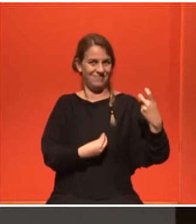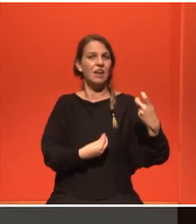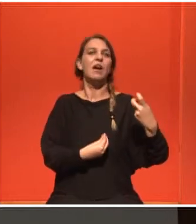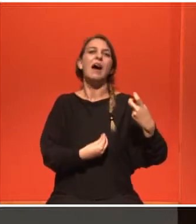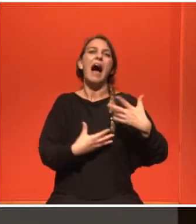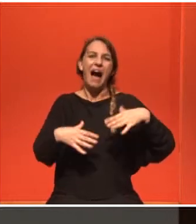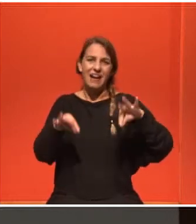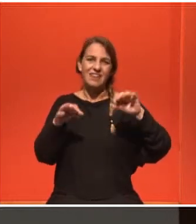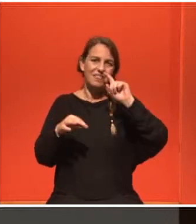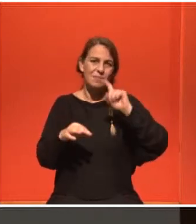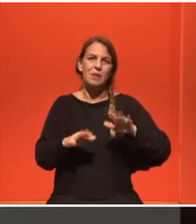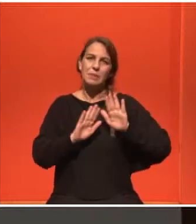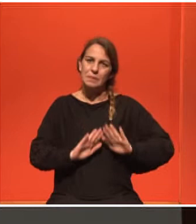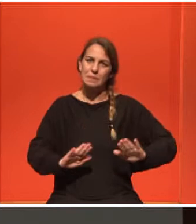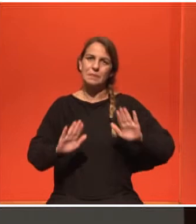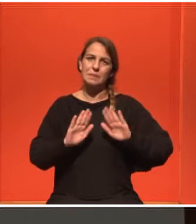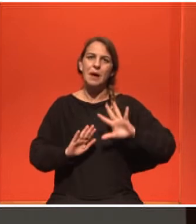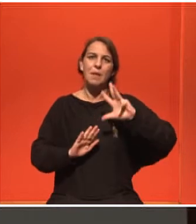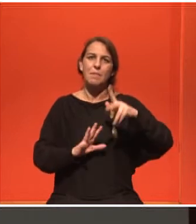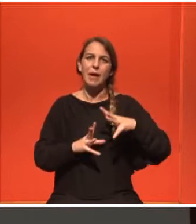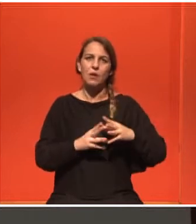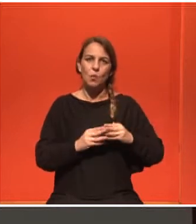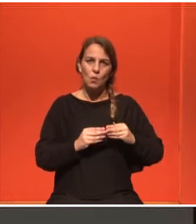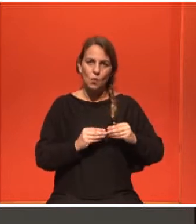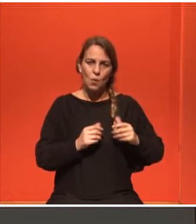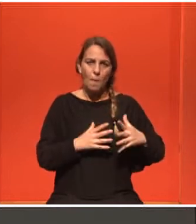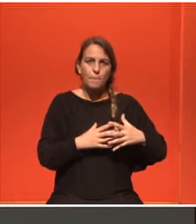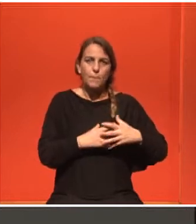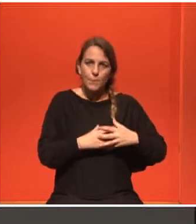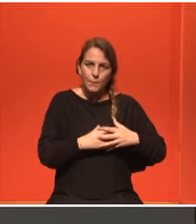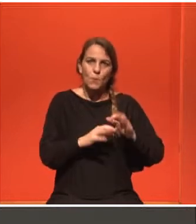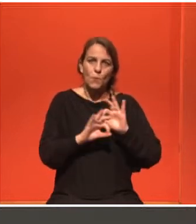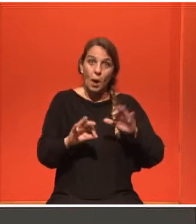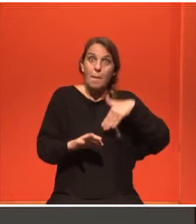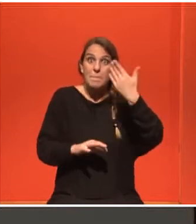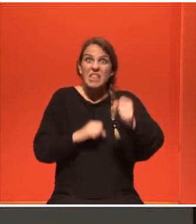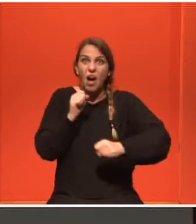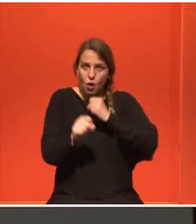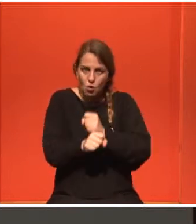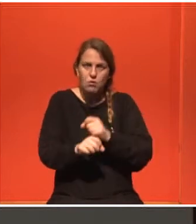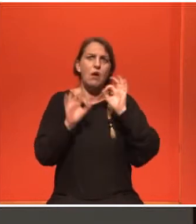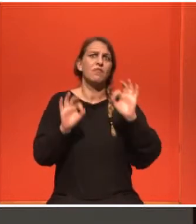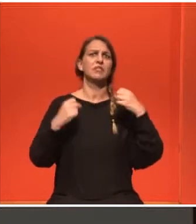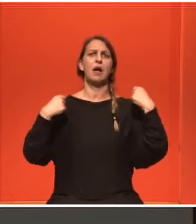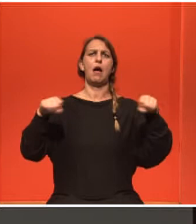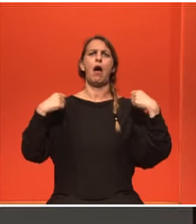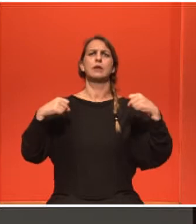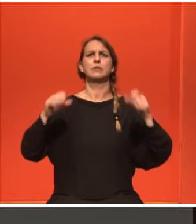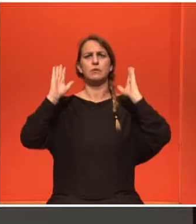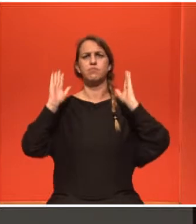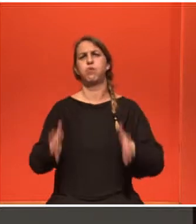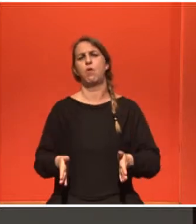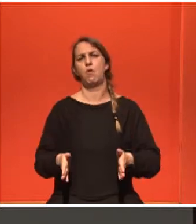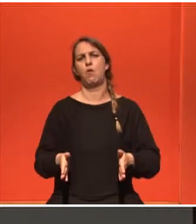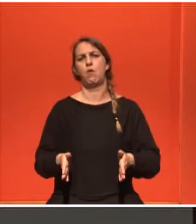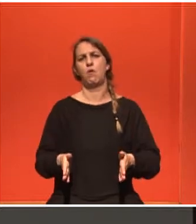ενσωμάτωσης του ενθέματος. Τόσα χρόνια μετά φυσικά και μπορεί να κάνει άσκηση η κυρία με τον κανόνα που είπαμε και προηγουμένως και